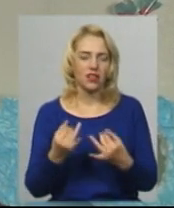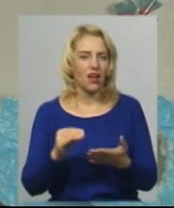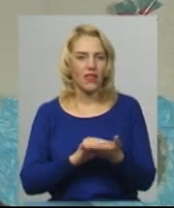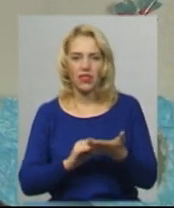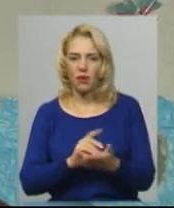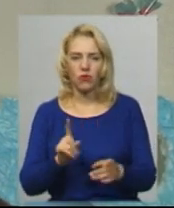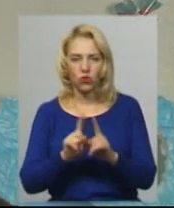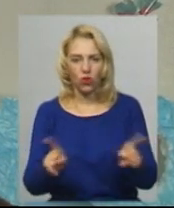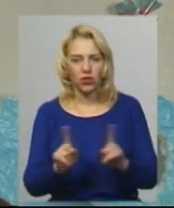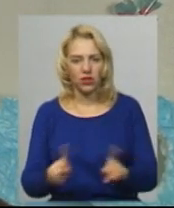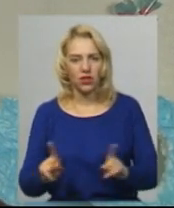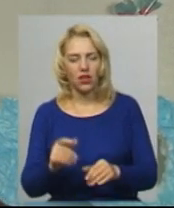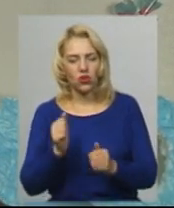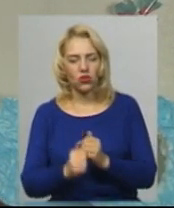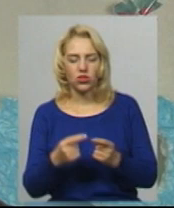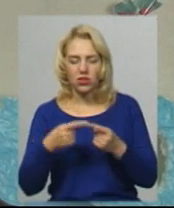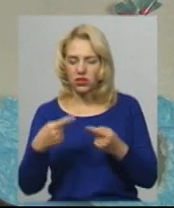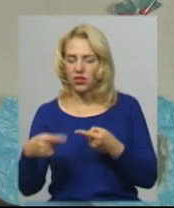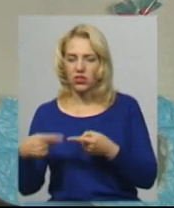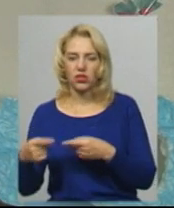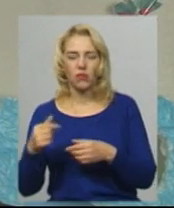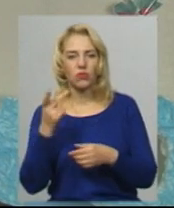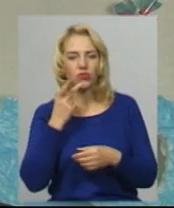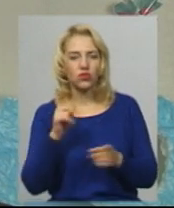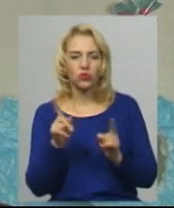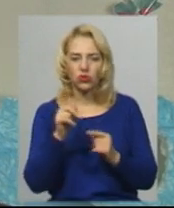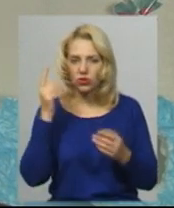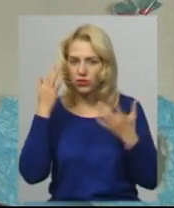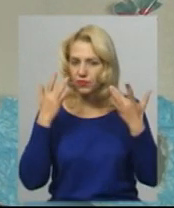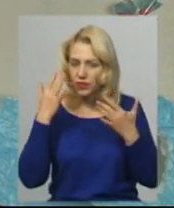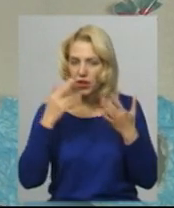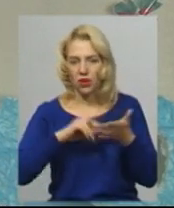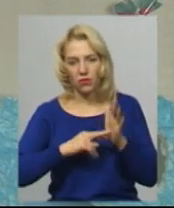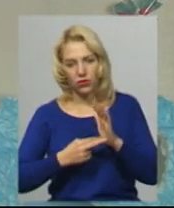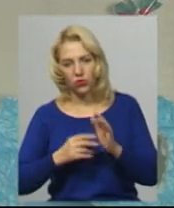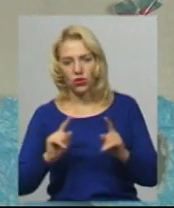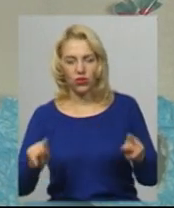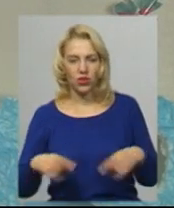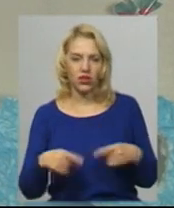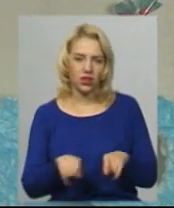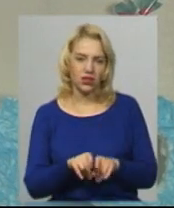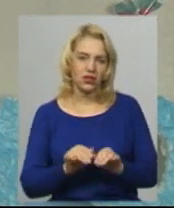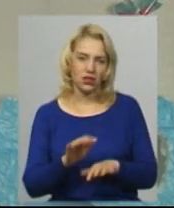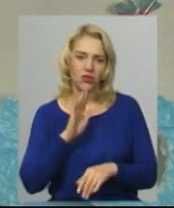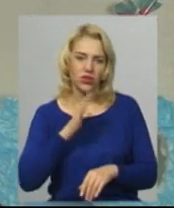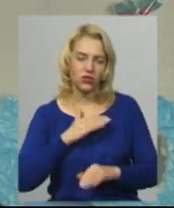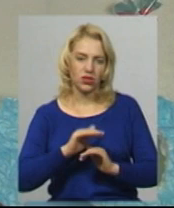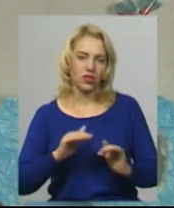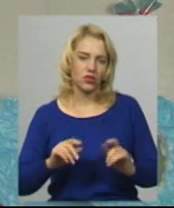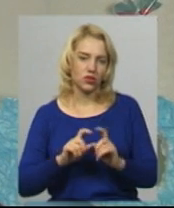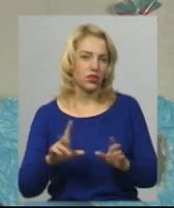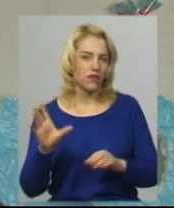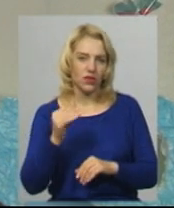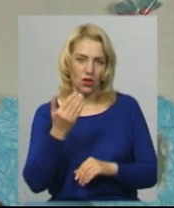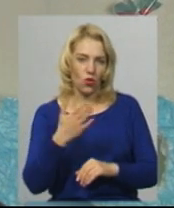раз інший. Він постійно призадумує, постійно організовує такі заходи в нашому дитячому садку. Всі його